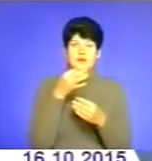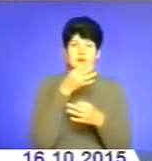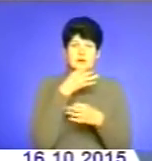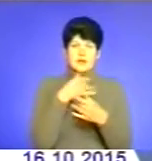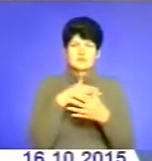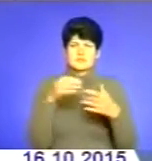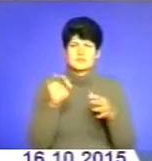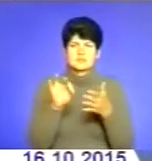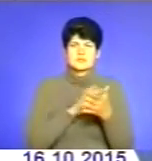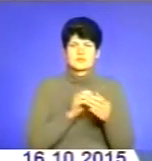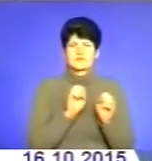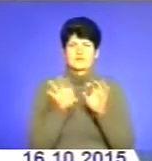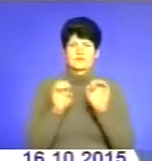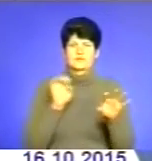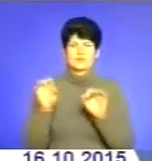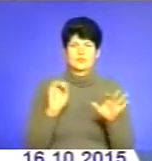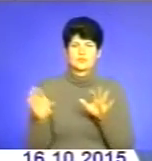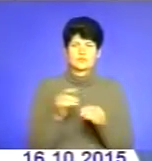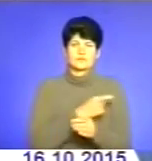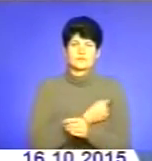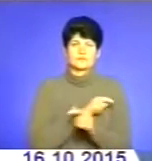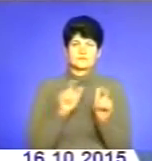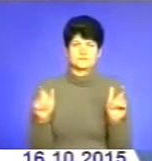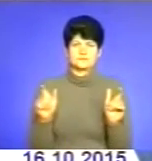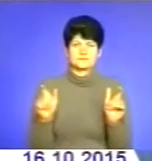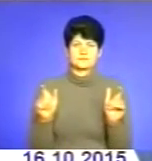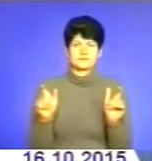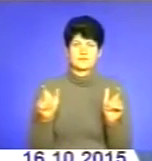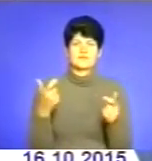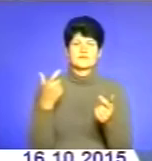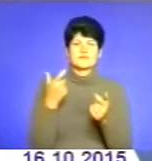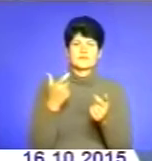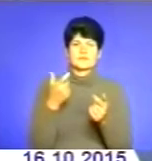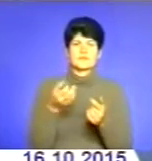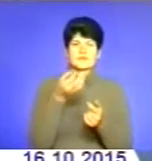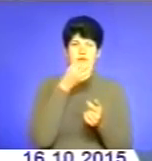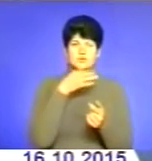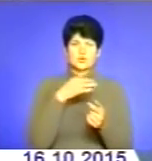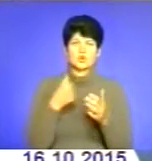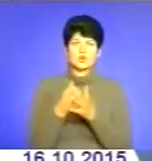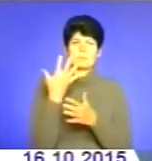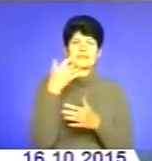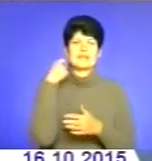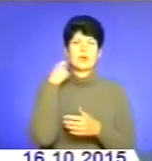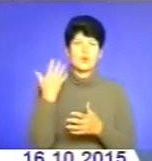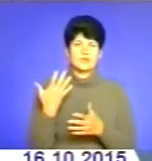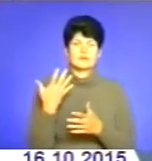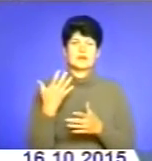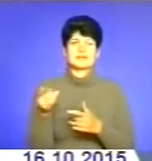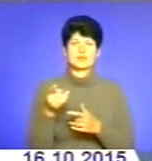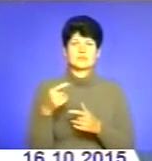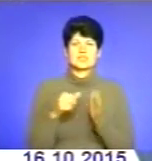заклади та почнуть щеплення. Зазвичай вакцинують дітей віком до 5 років, а таких на Тернопільщині